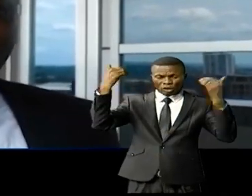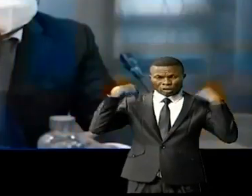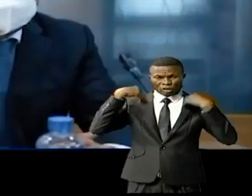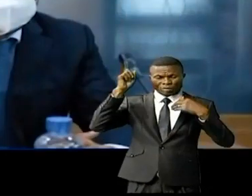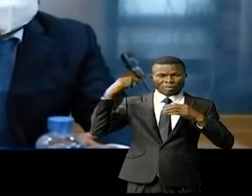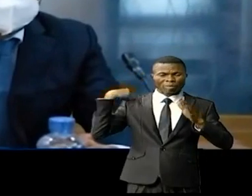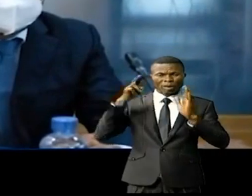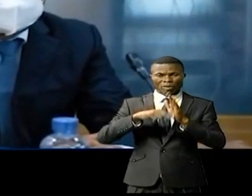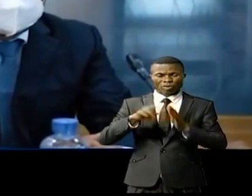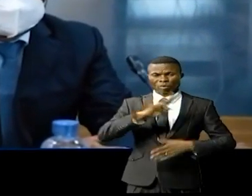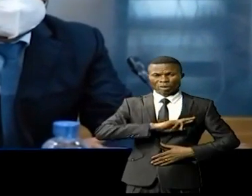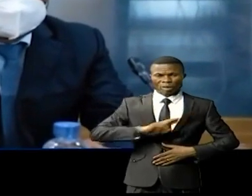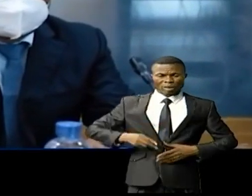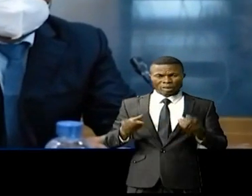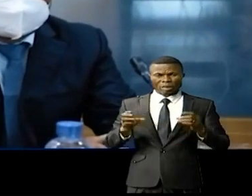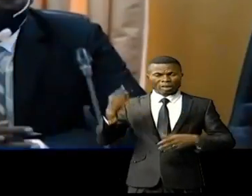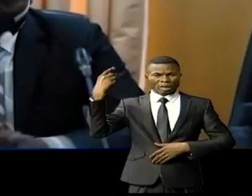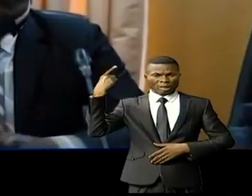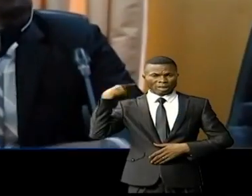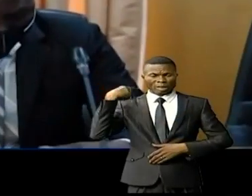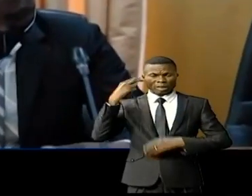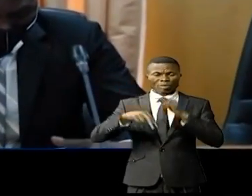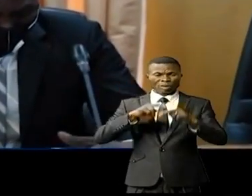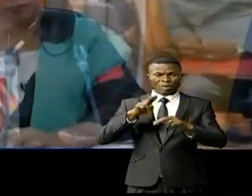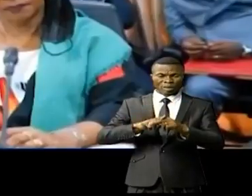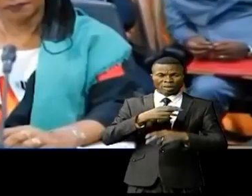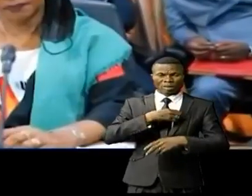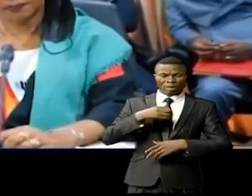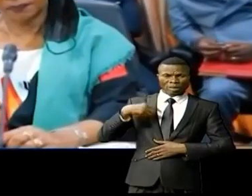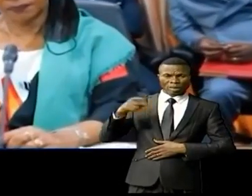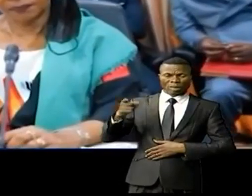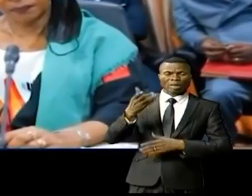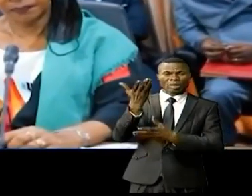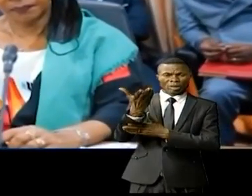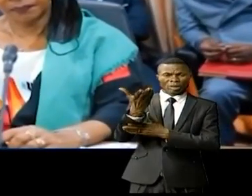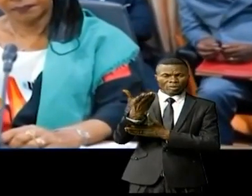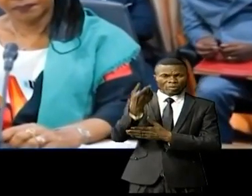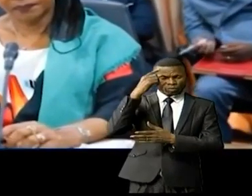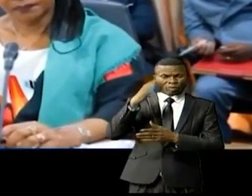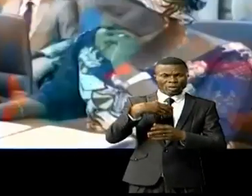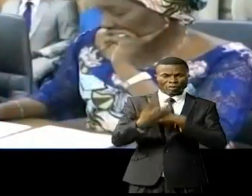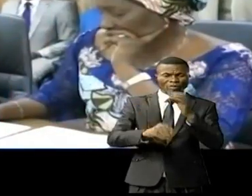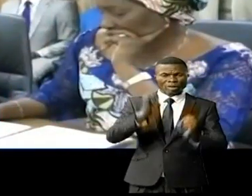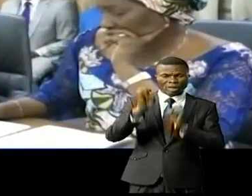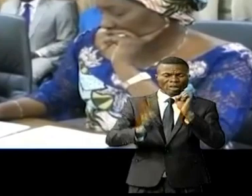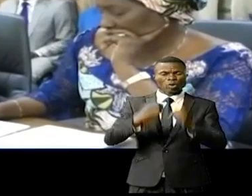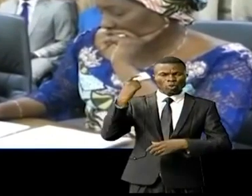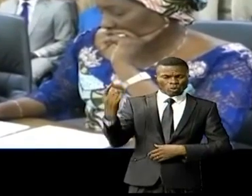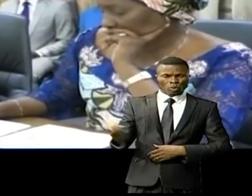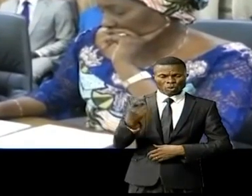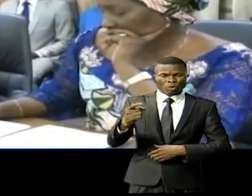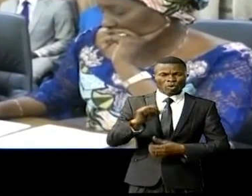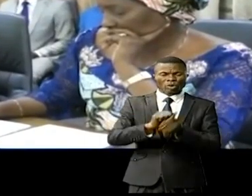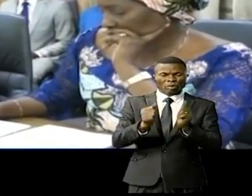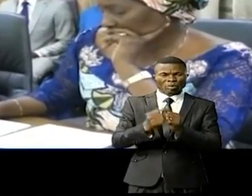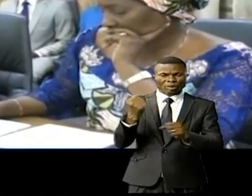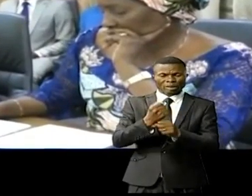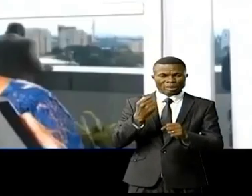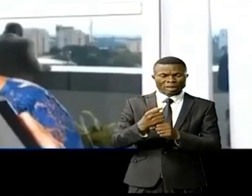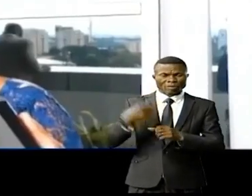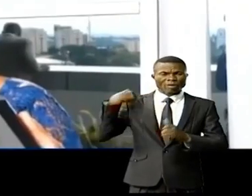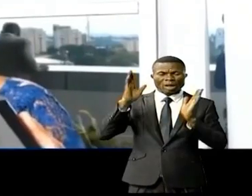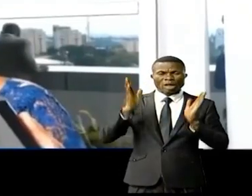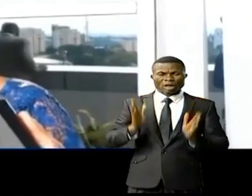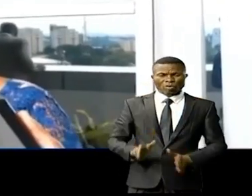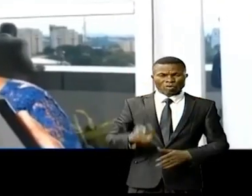de la République. Pour sa part, la députée nationale Jeannette Kavira a plaidé pour l'évaluation régulière de l'état des sièges. Nous avons